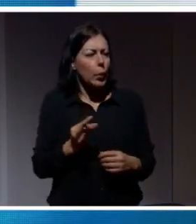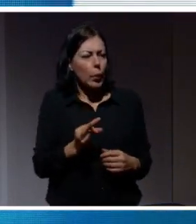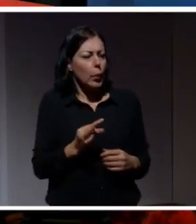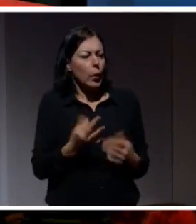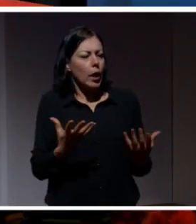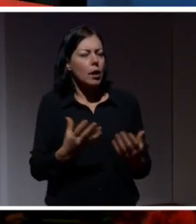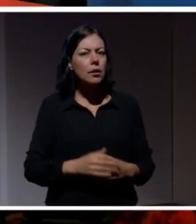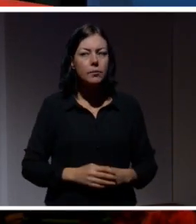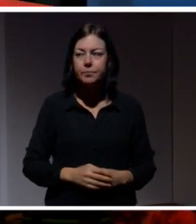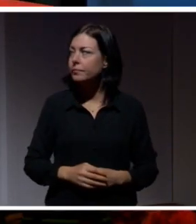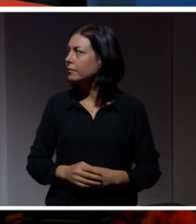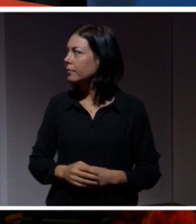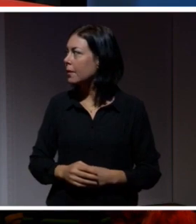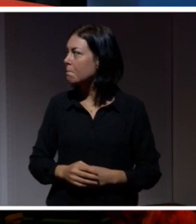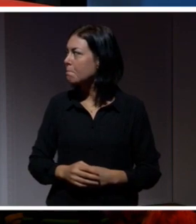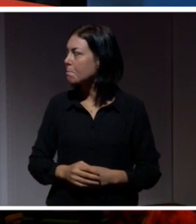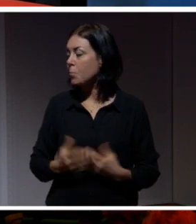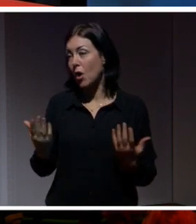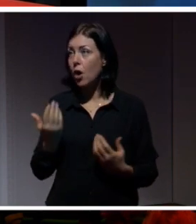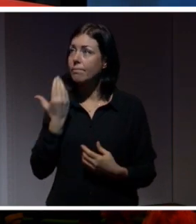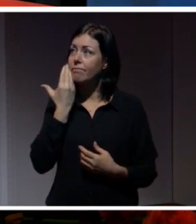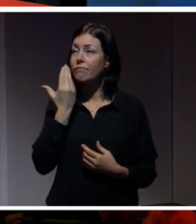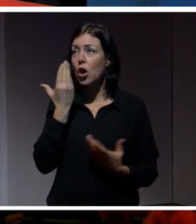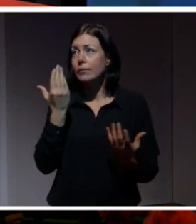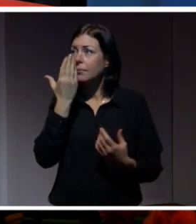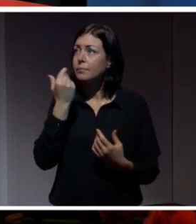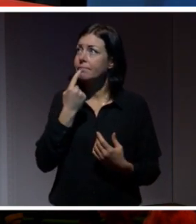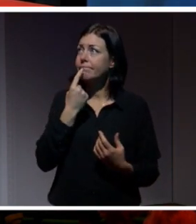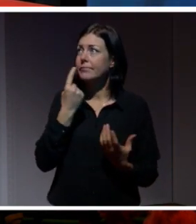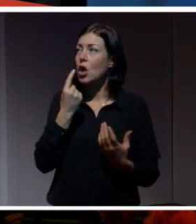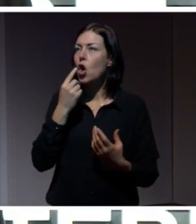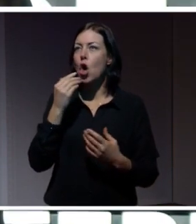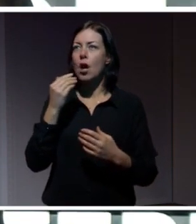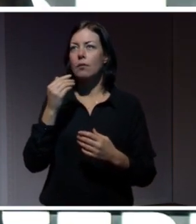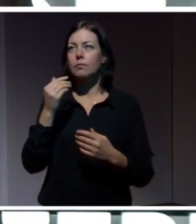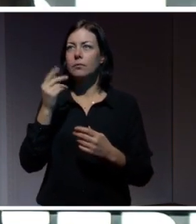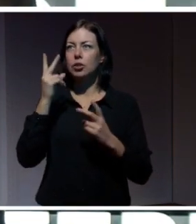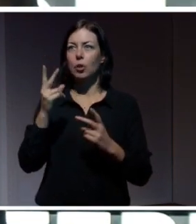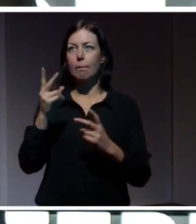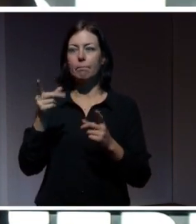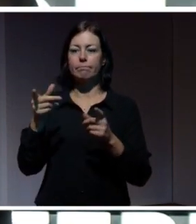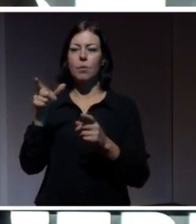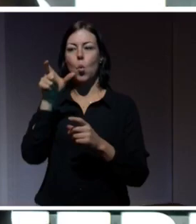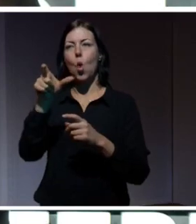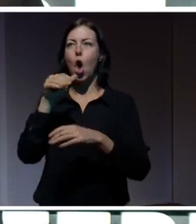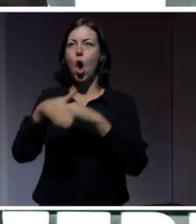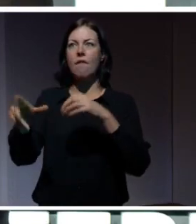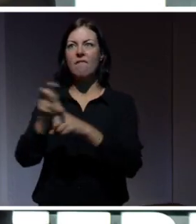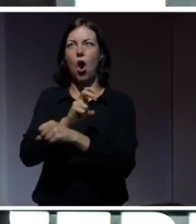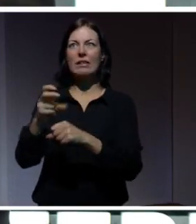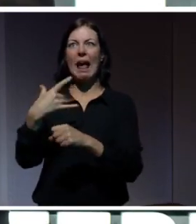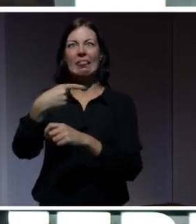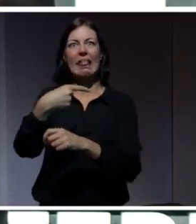Ja, eller så... I vardagligt tal så associerar vi ju övervakning med någonting väldigt negativt. Och nu